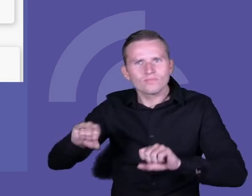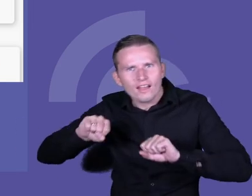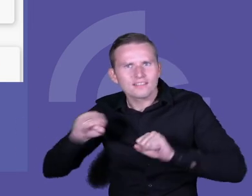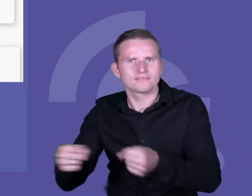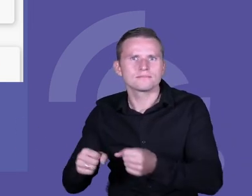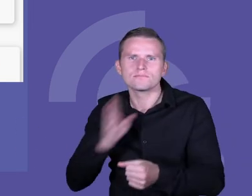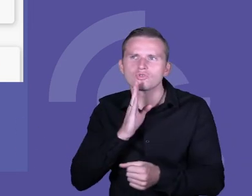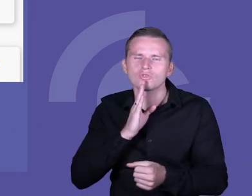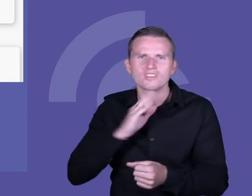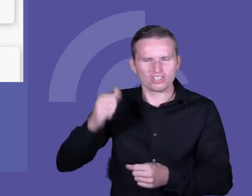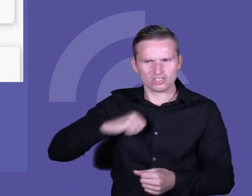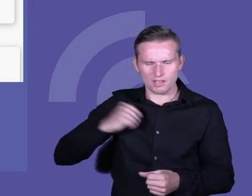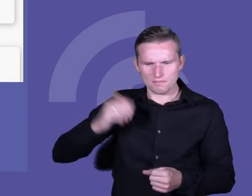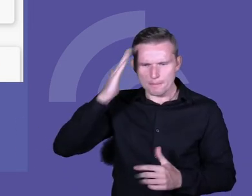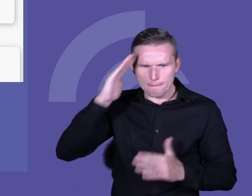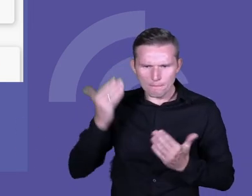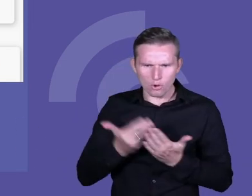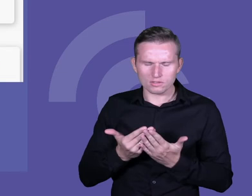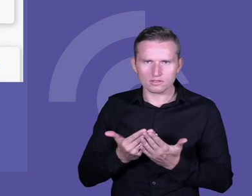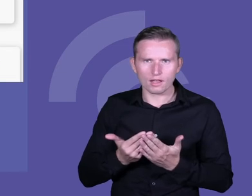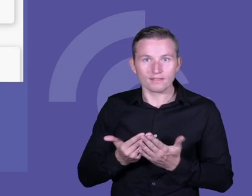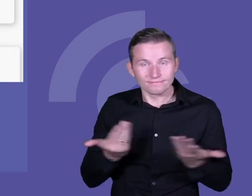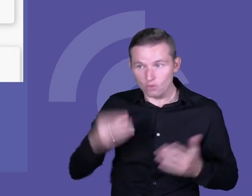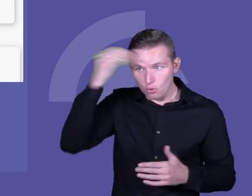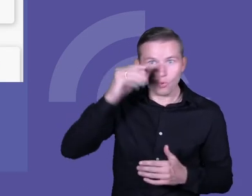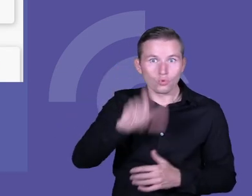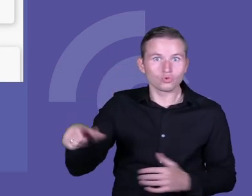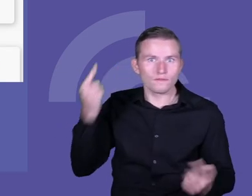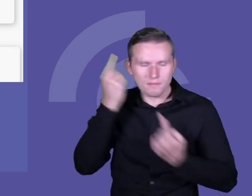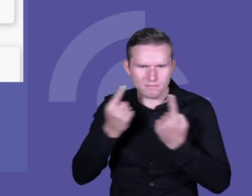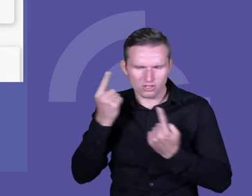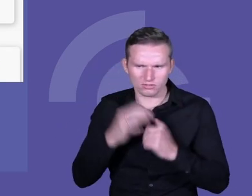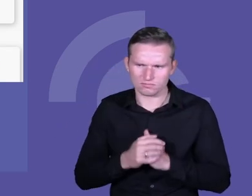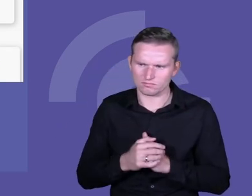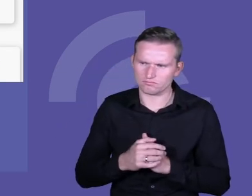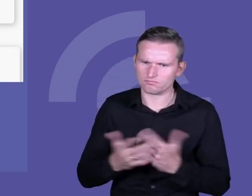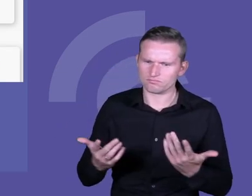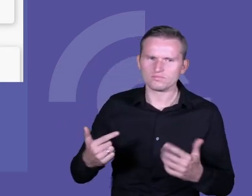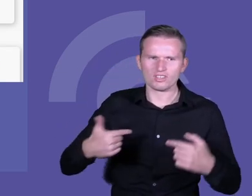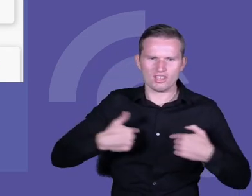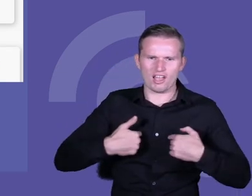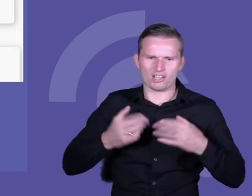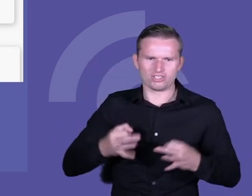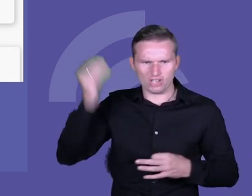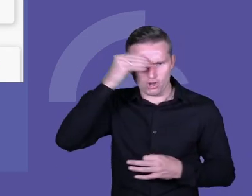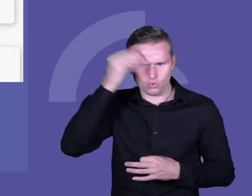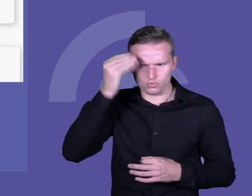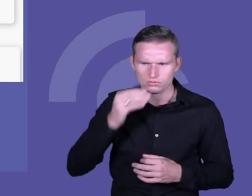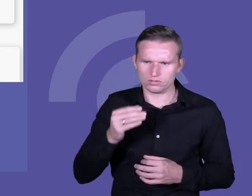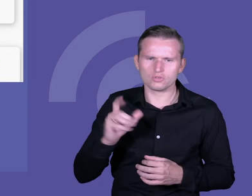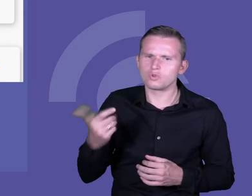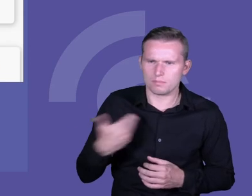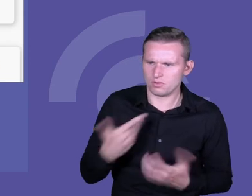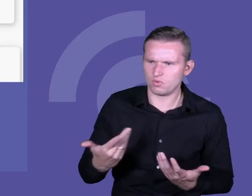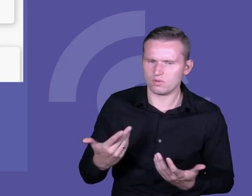czyli takie podejście, w którym uczniowie, zastanawiając się, czego się dzisiaj nauczyłem, jak się tego nauczyłem,